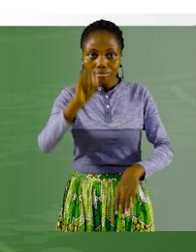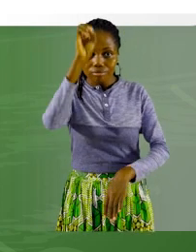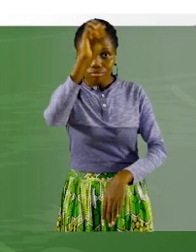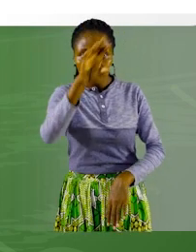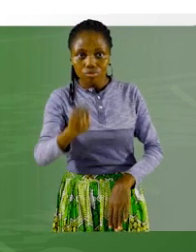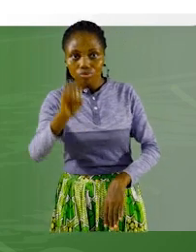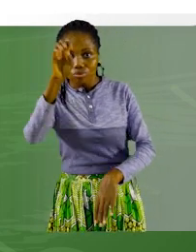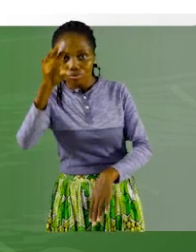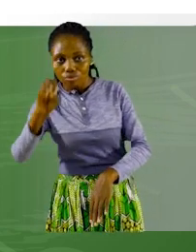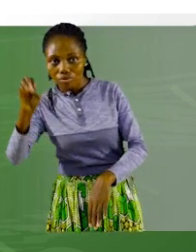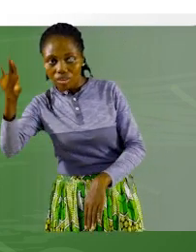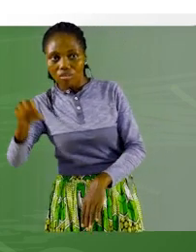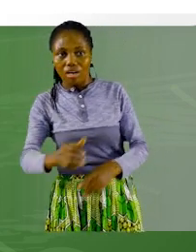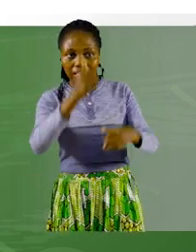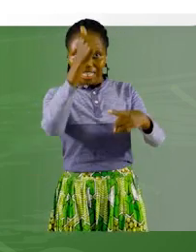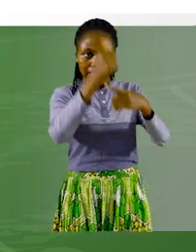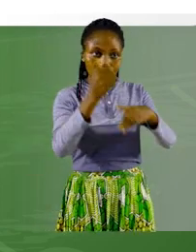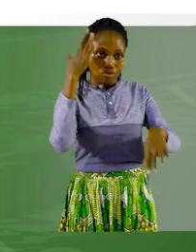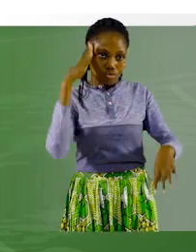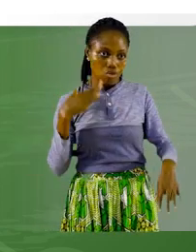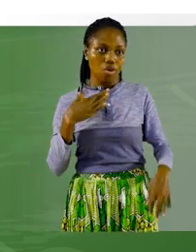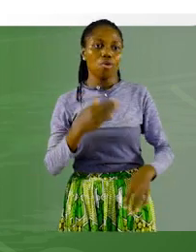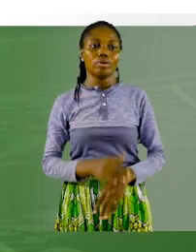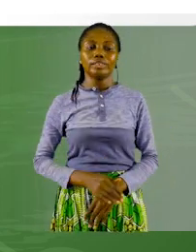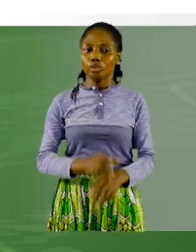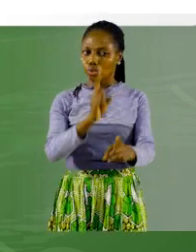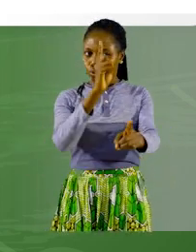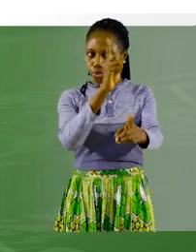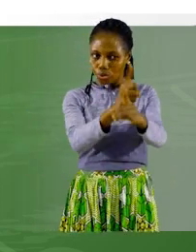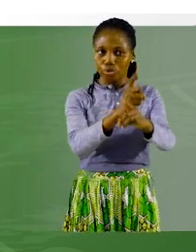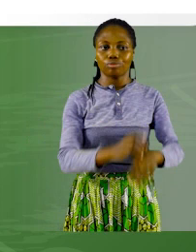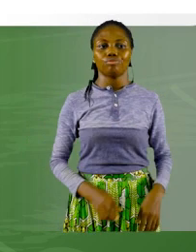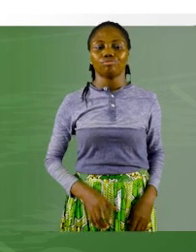Chers élèves, Voici un exercice de maison.